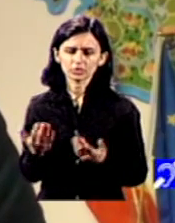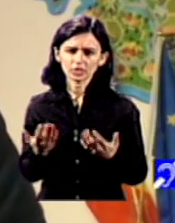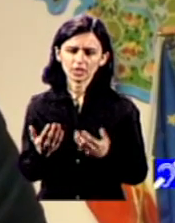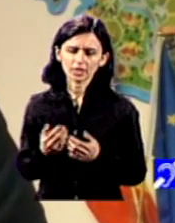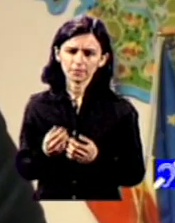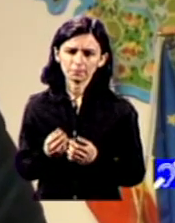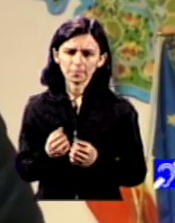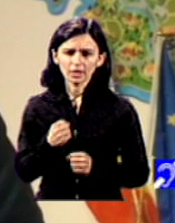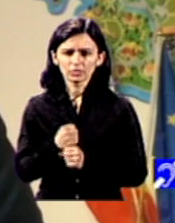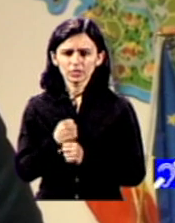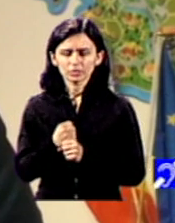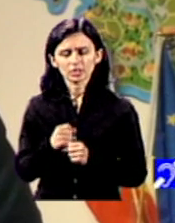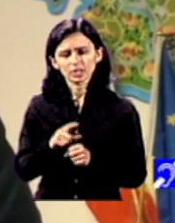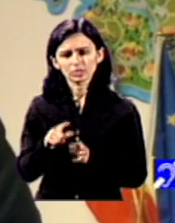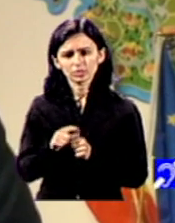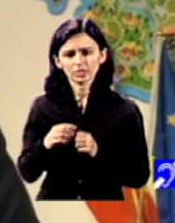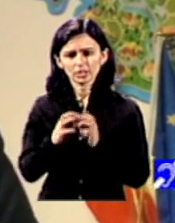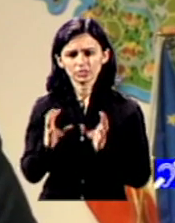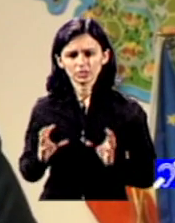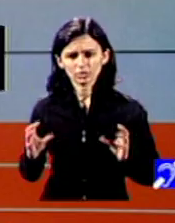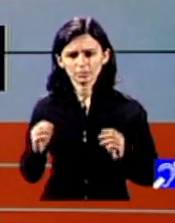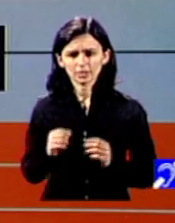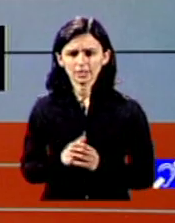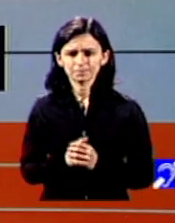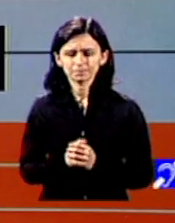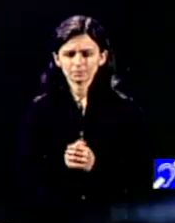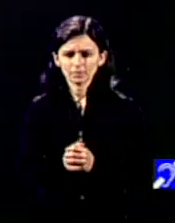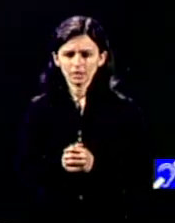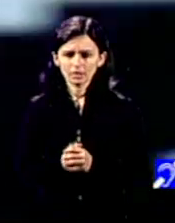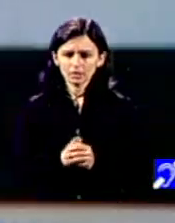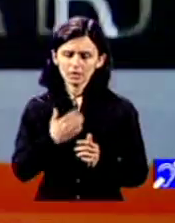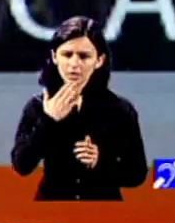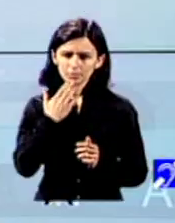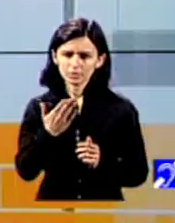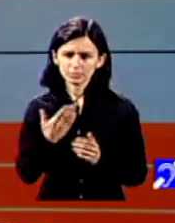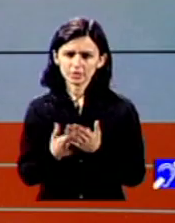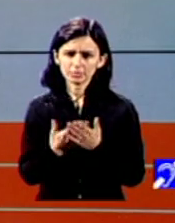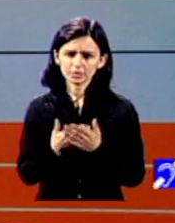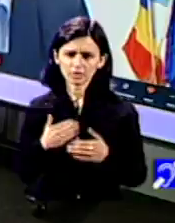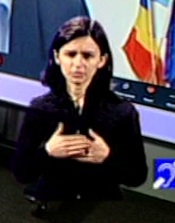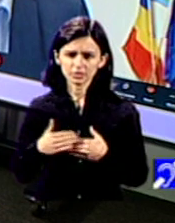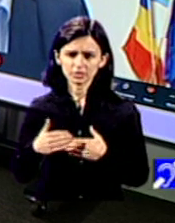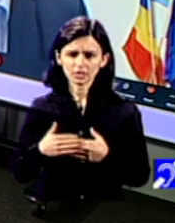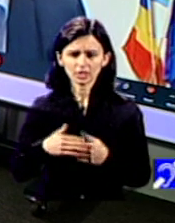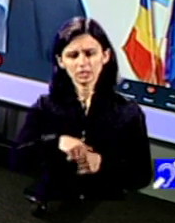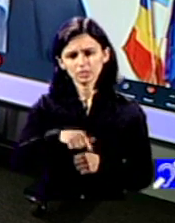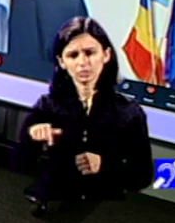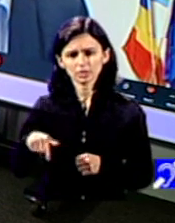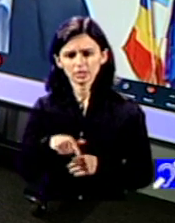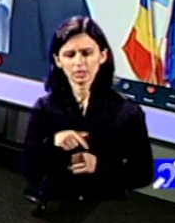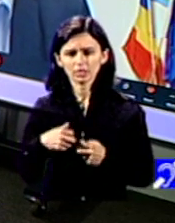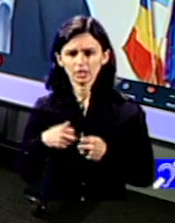au împins lucrurile și în România dar poate nu încă suficient Eu vă mulțumesc foarte mult pentru că ați fost alături de noi la Fără